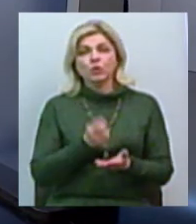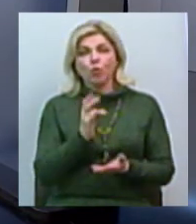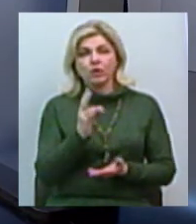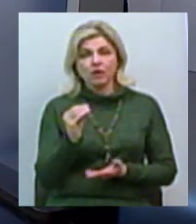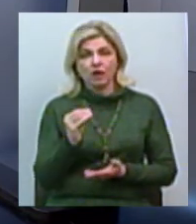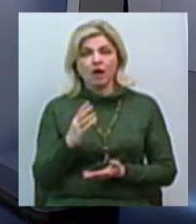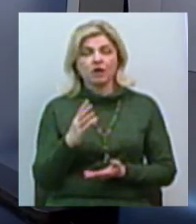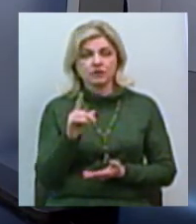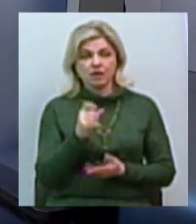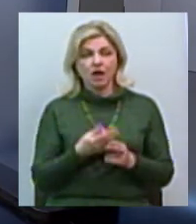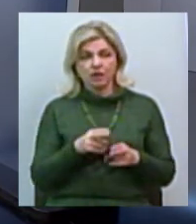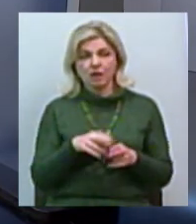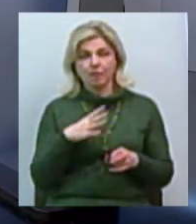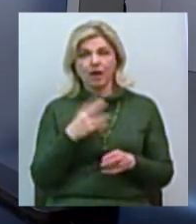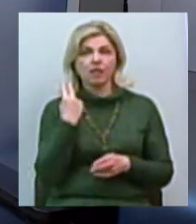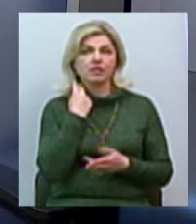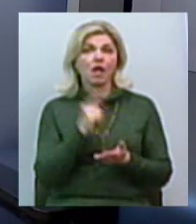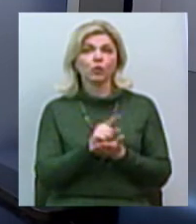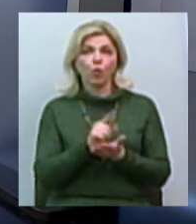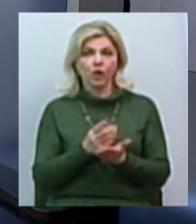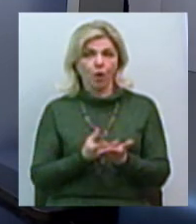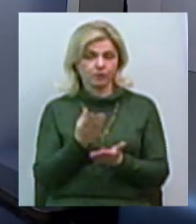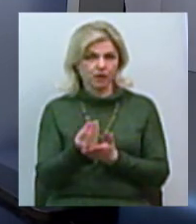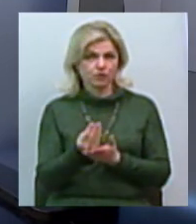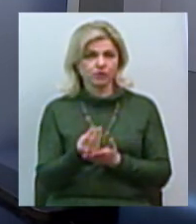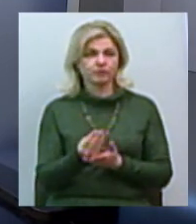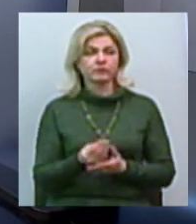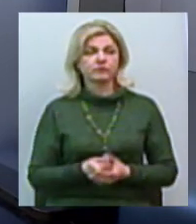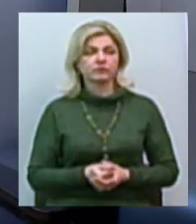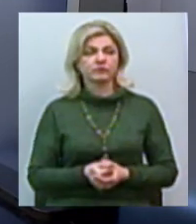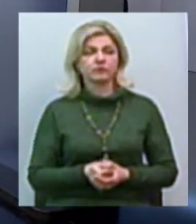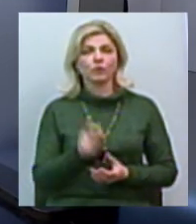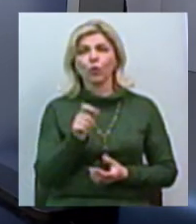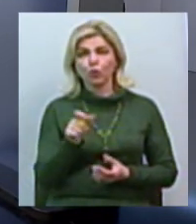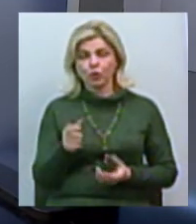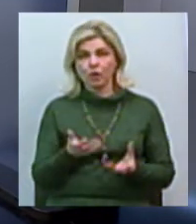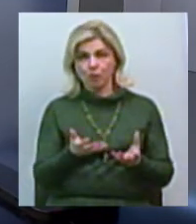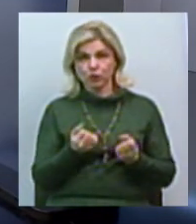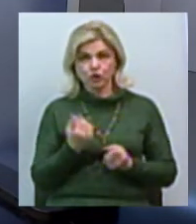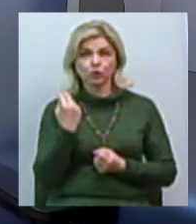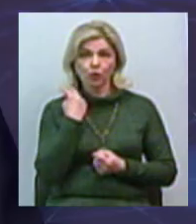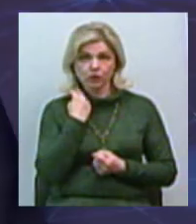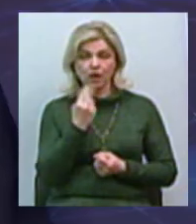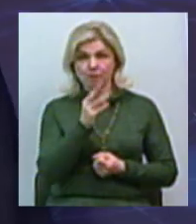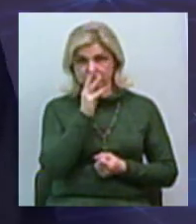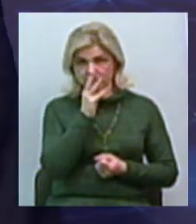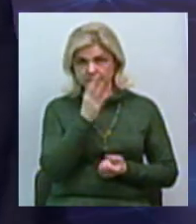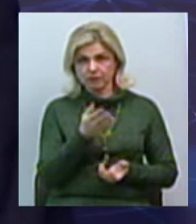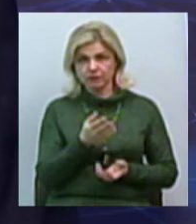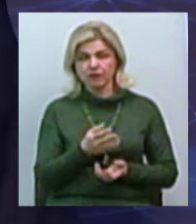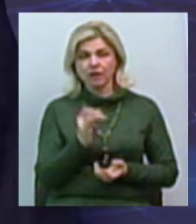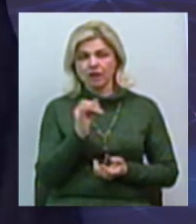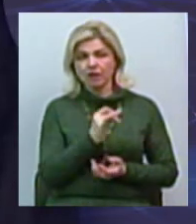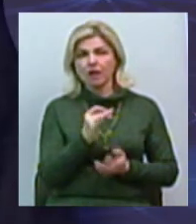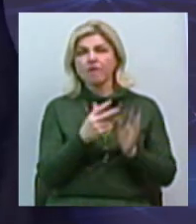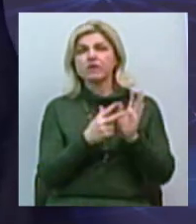були за них налоги оплачені, Тобто, полноцінно, вся проща... отримали борги і зарплату, близько 90 мільйонів гривень. І 700 ж людей